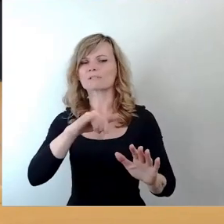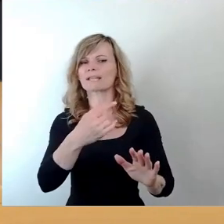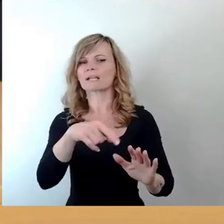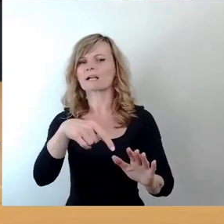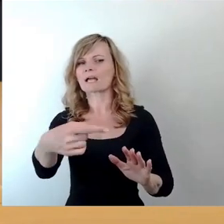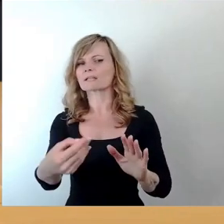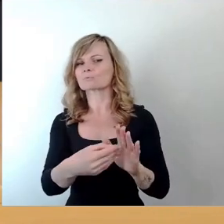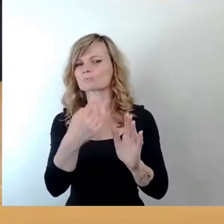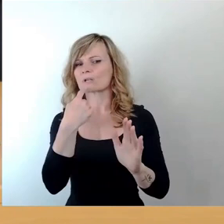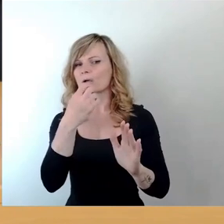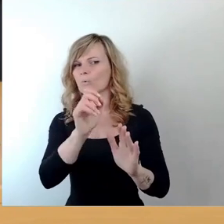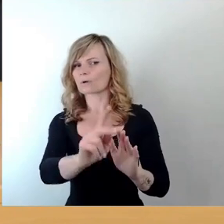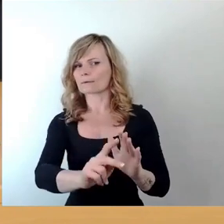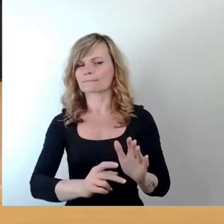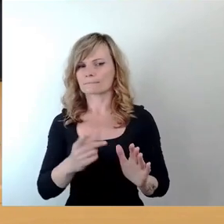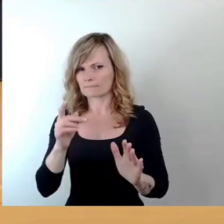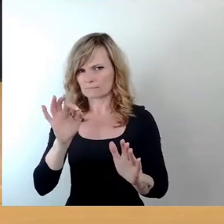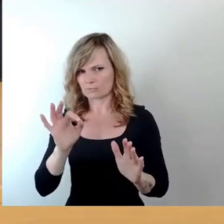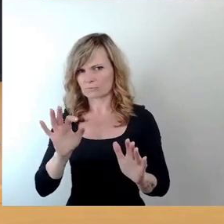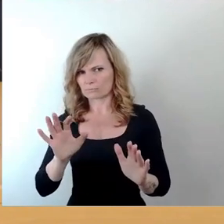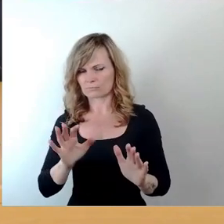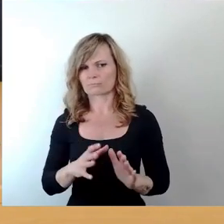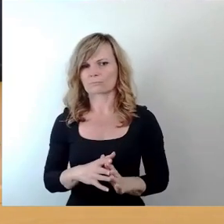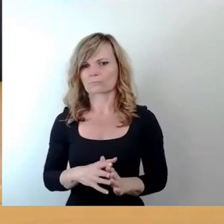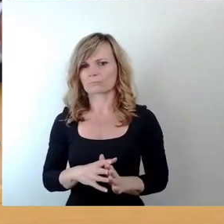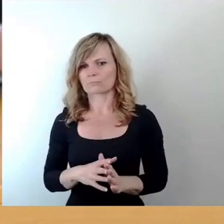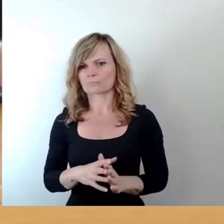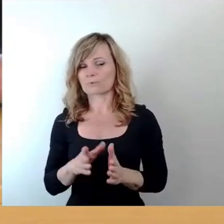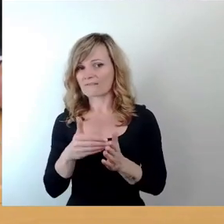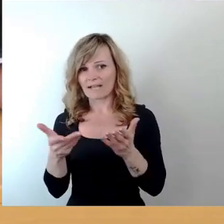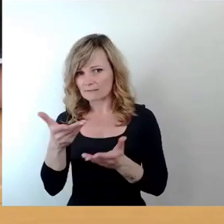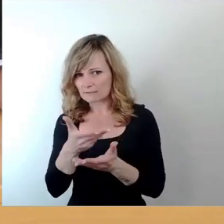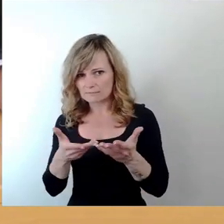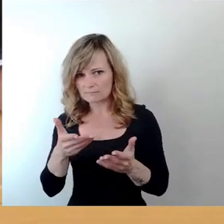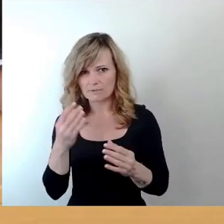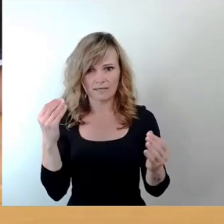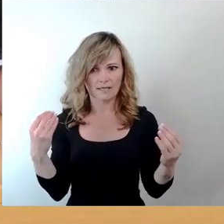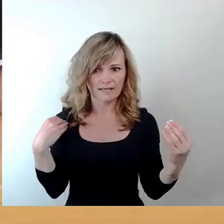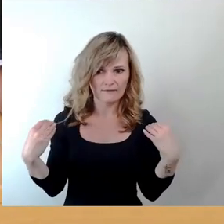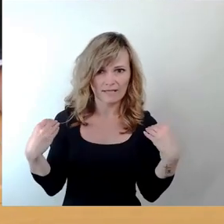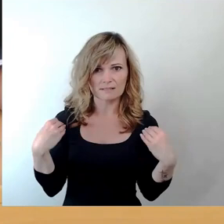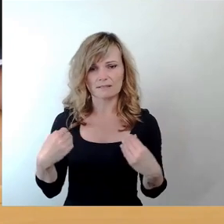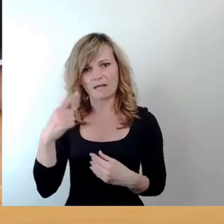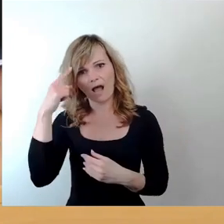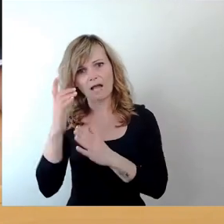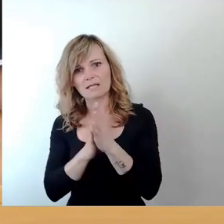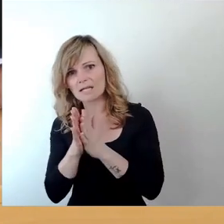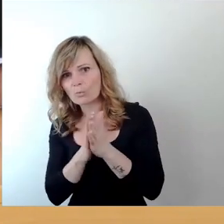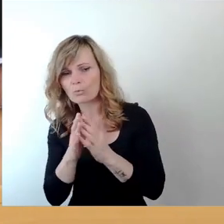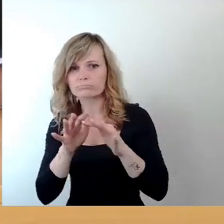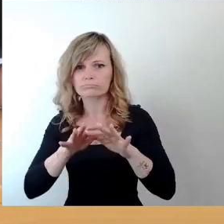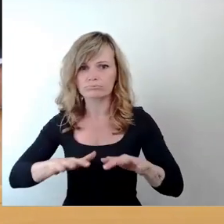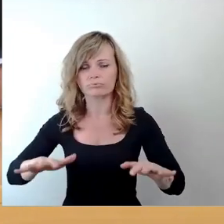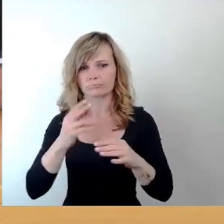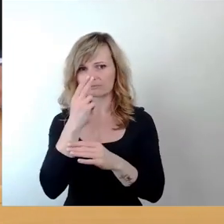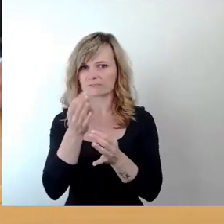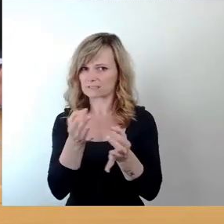dazu sagen. Ach so, okay, gut. Gut, weitere Hinweise, Anregungen sehe ich zunächst